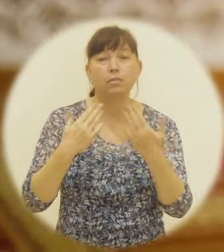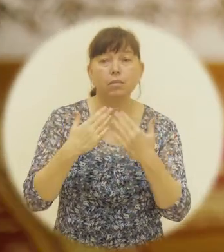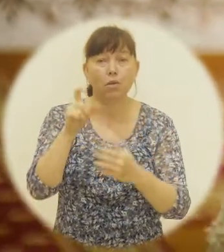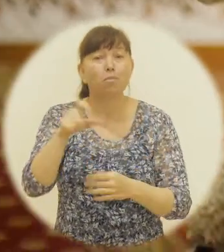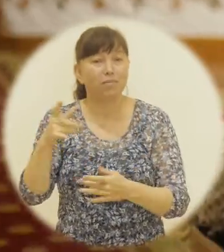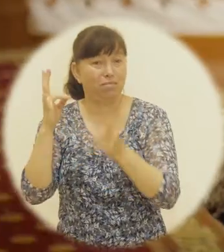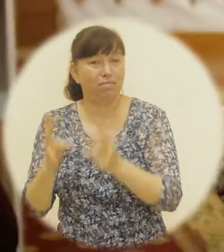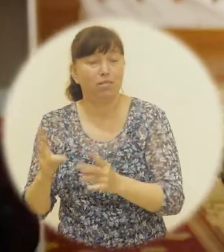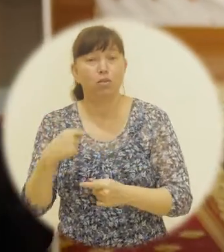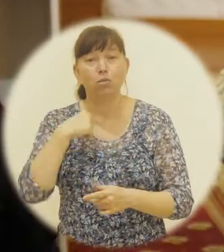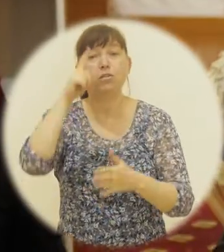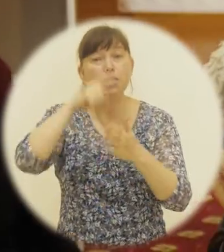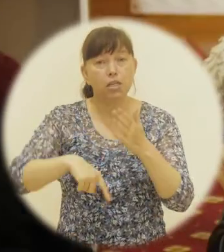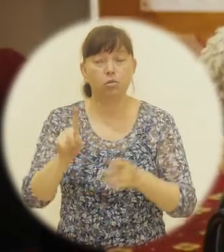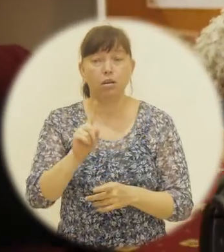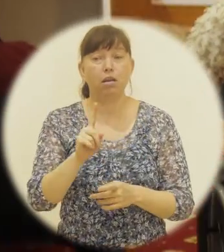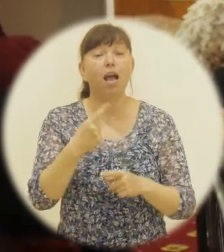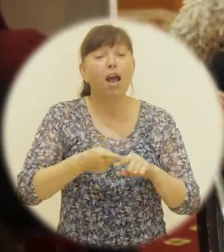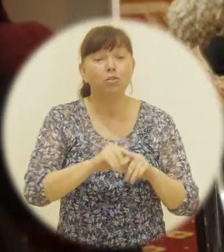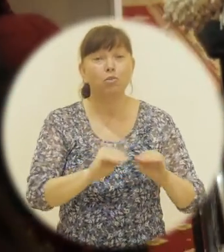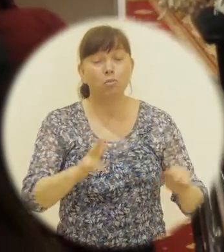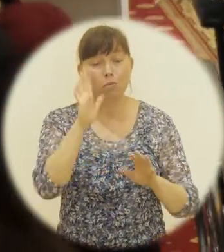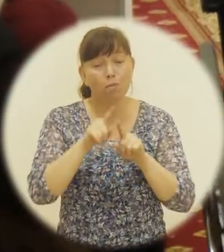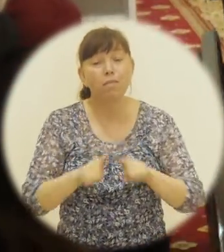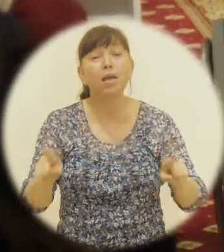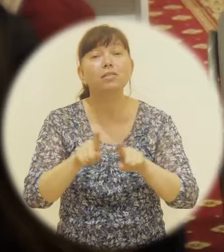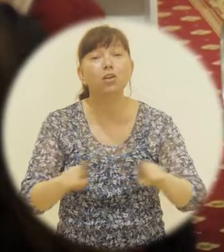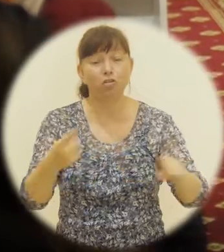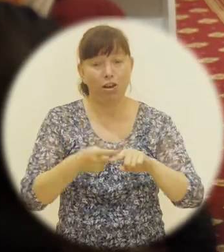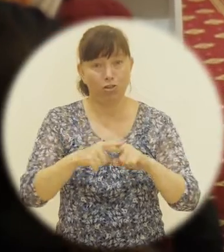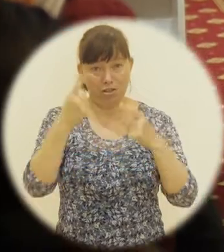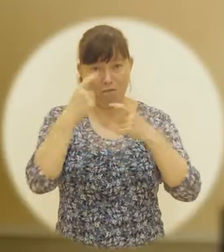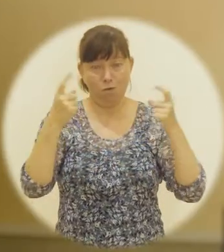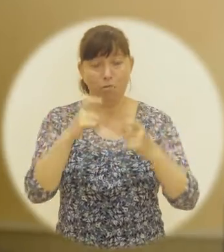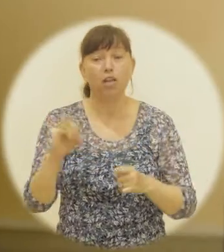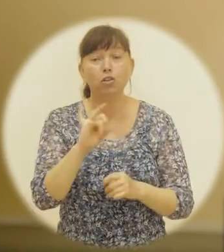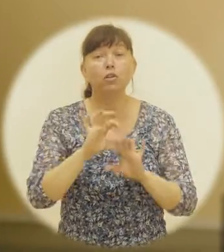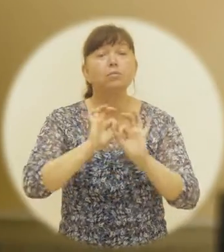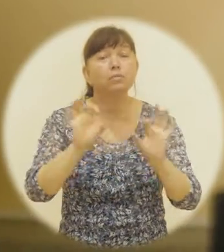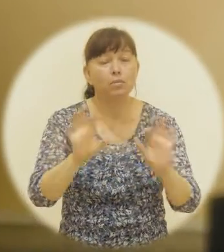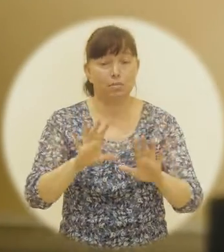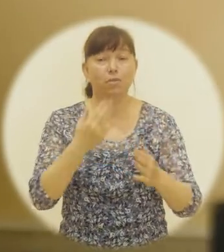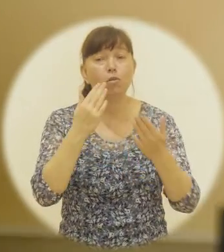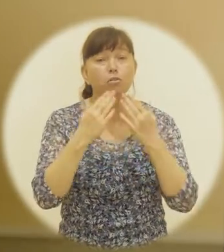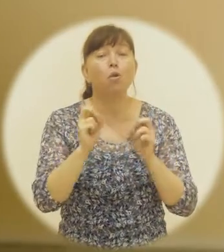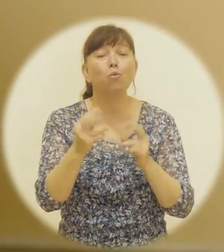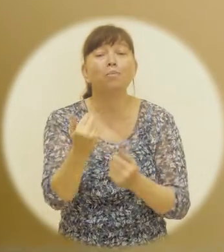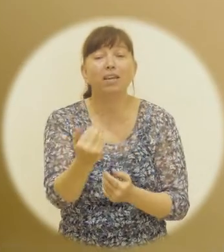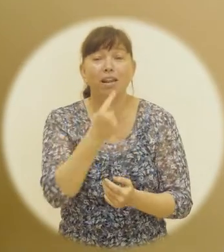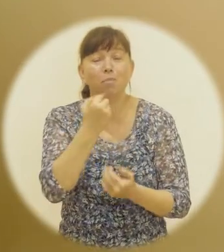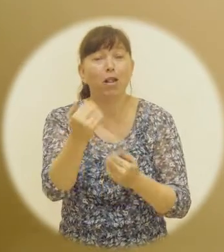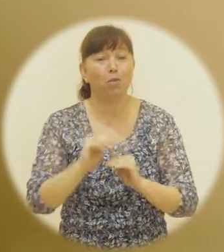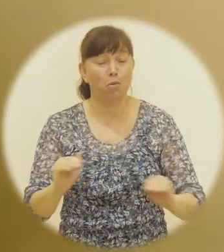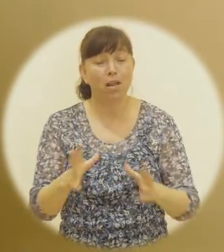suntem siguri că ei vor fi mesagerii acestei informații și vor discuta așa cum pot ei